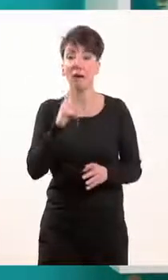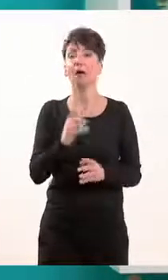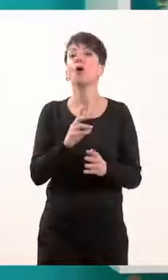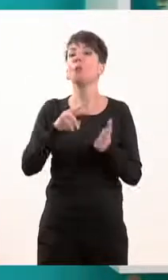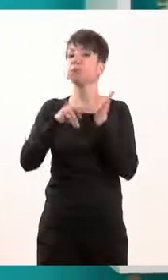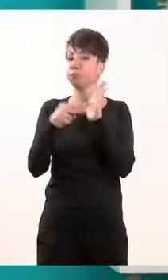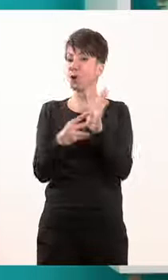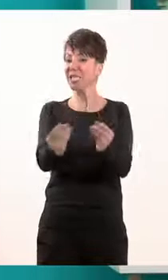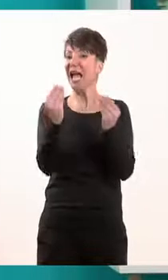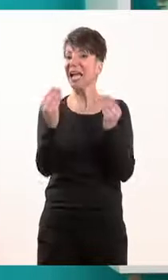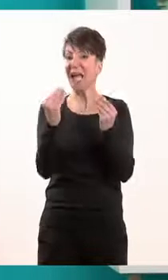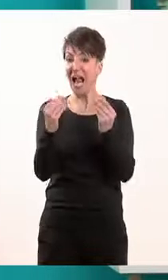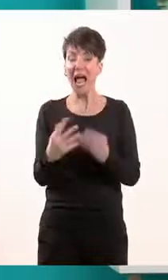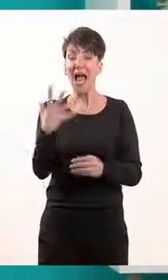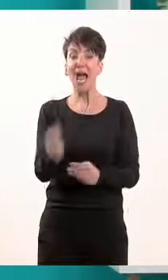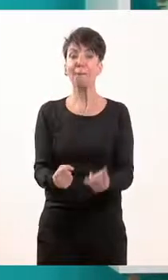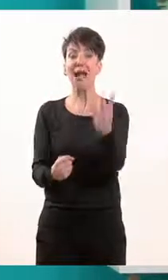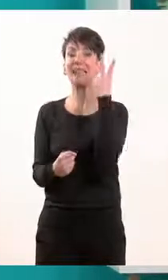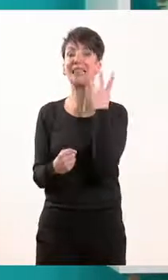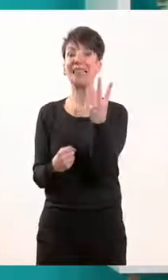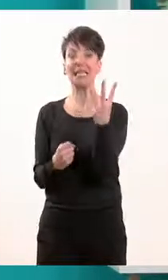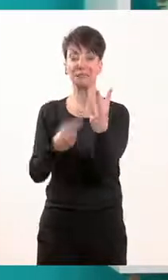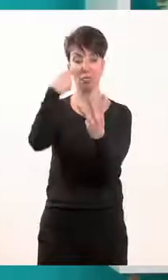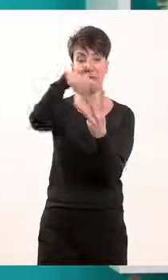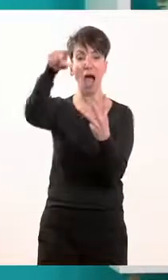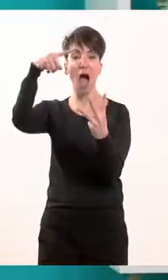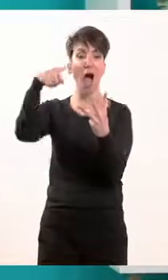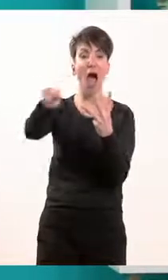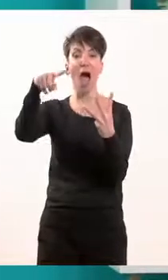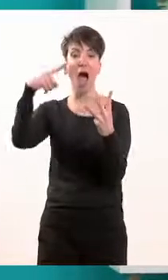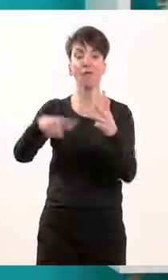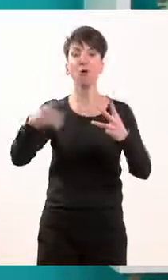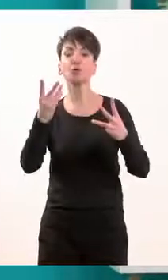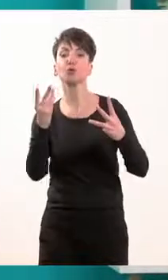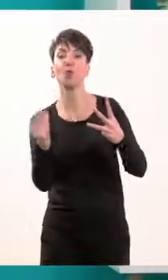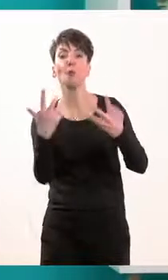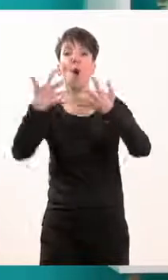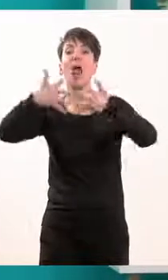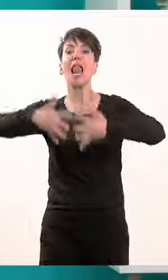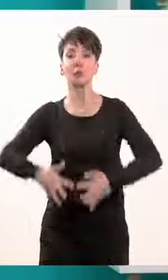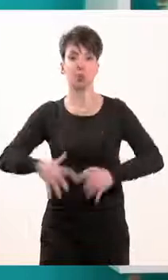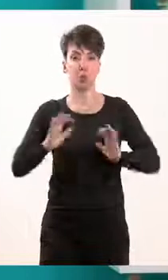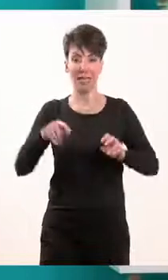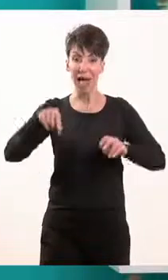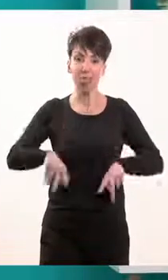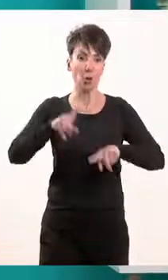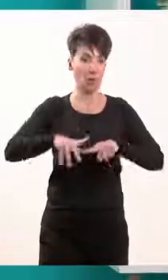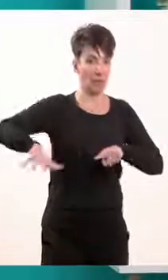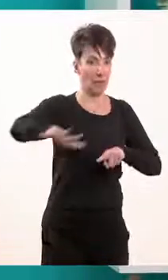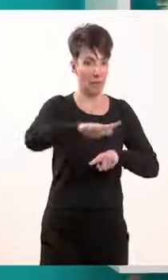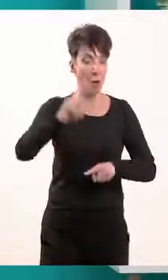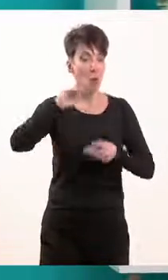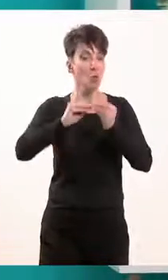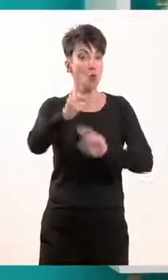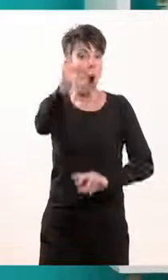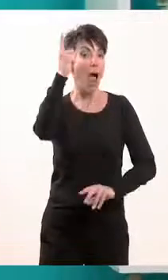κρατική εξουσία ασκείται με τρεις διαφορετικές λειτουργίες. Πρώτον, θα θυμάστε,